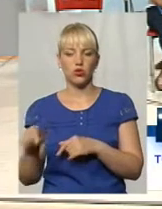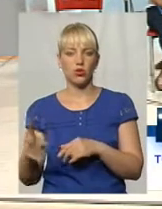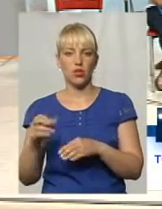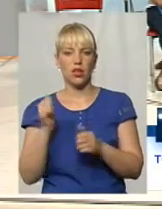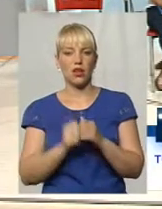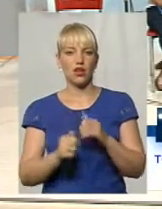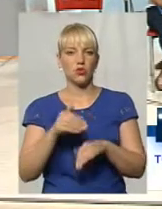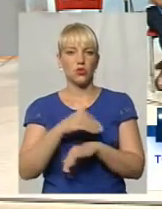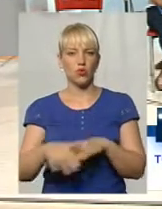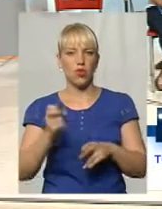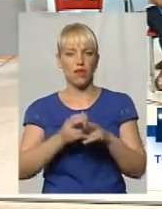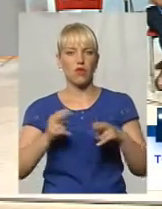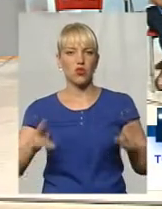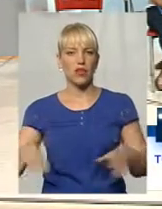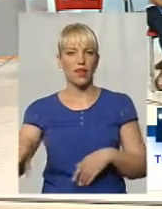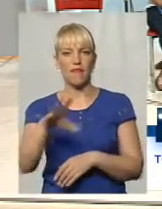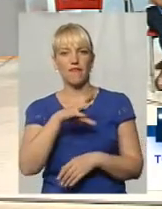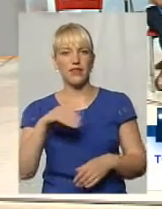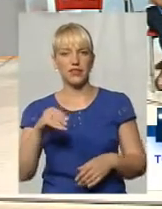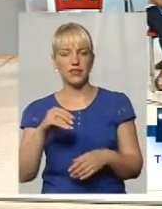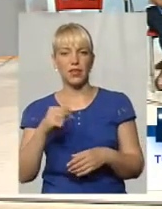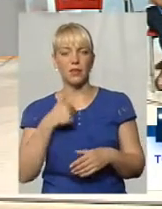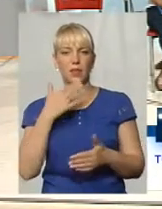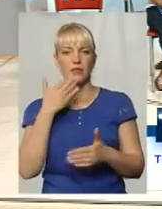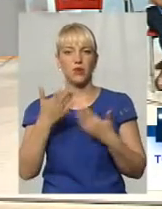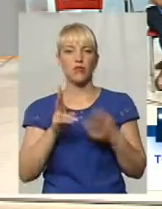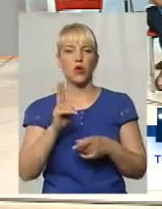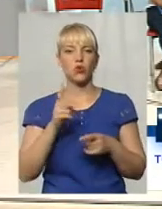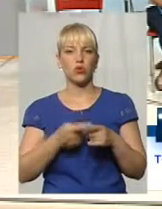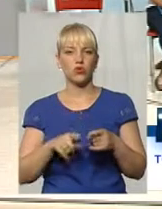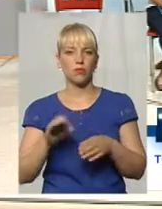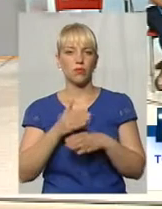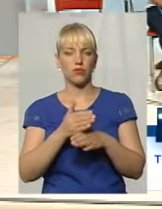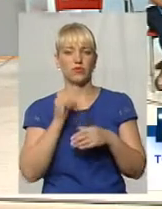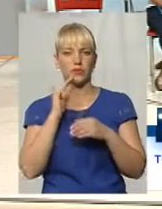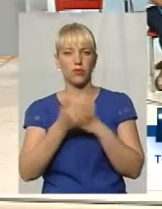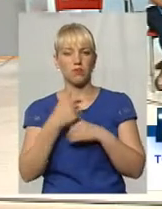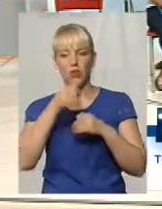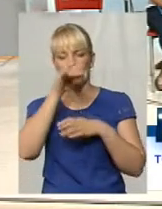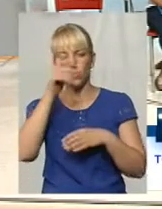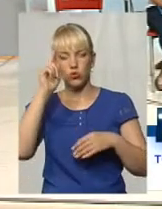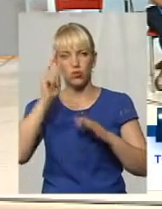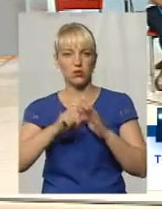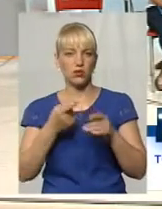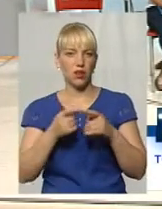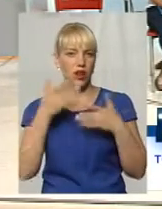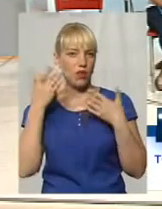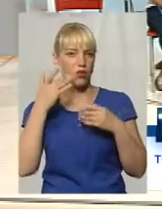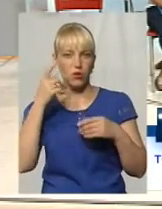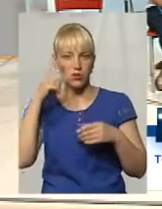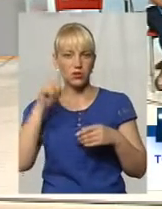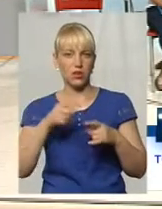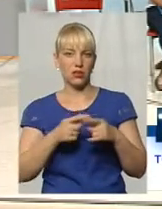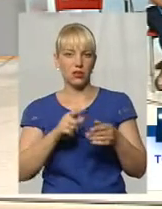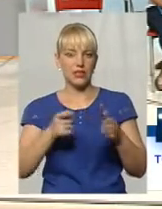вокзалах, везде. Я спрашиваю, а хто ж їх крышеєє, ми не можемо узнать. Закройте одну,